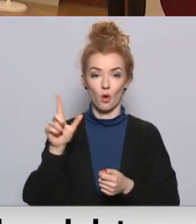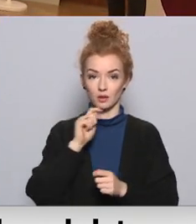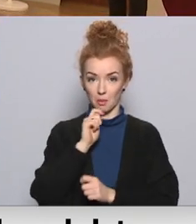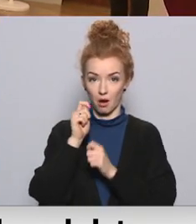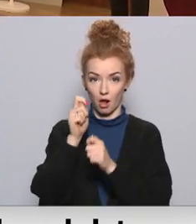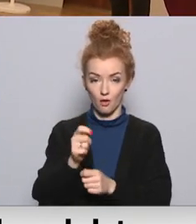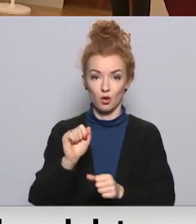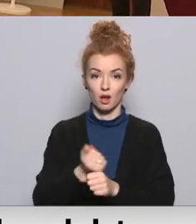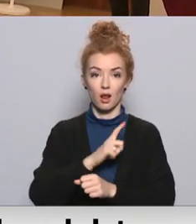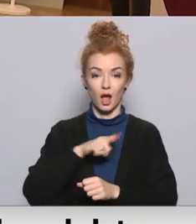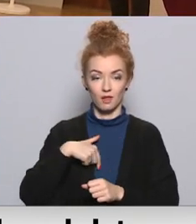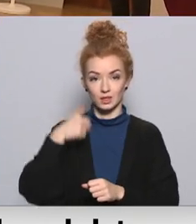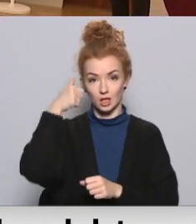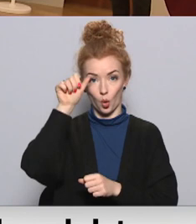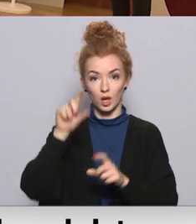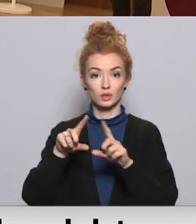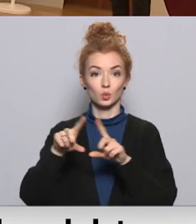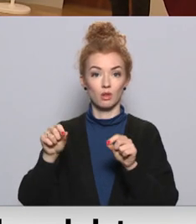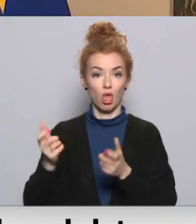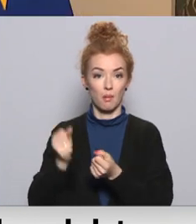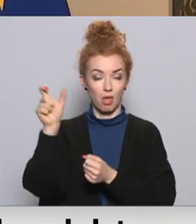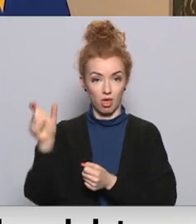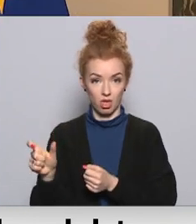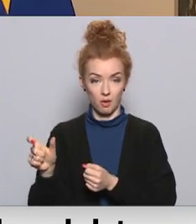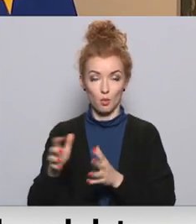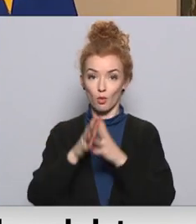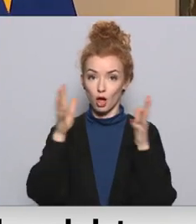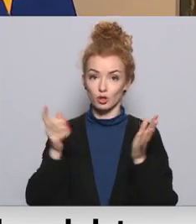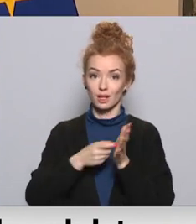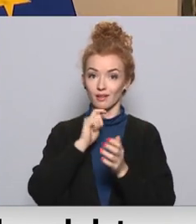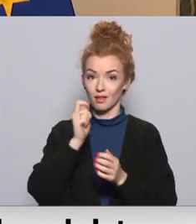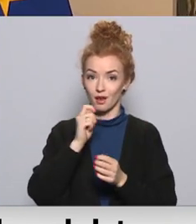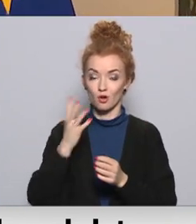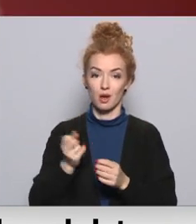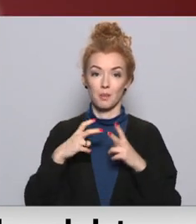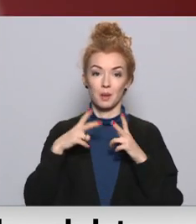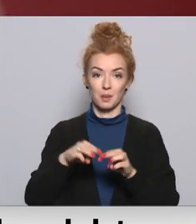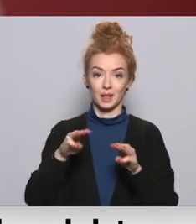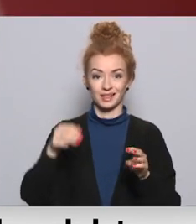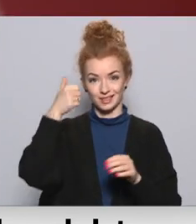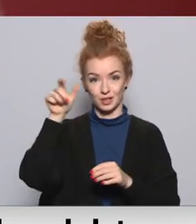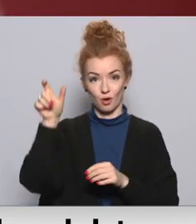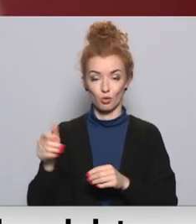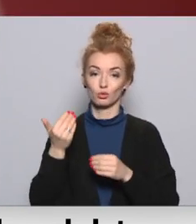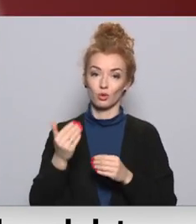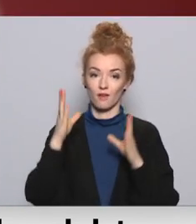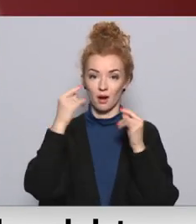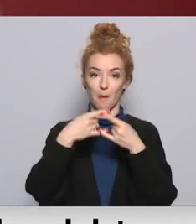tie gan Latvijas, gan Igaunijas uzņēmējiem. Plašāku interviju ar Igaunijas premjerministri Kaju Kallasu skatieties šovakar panorāmā.